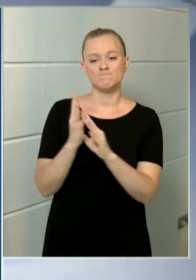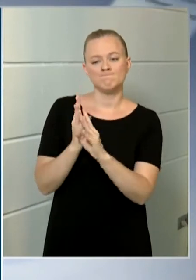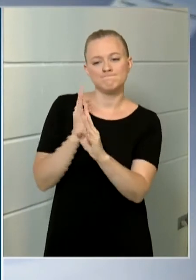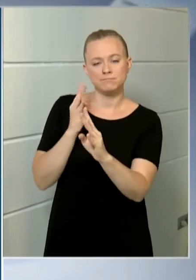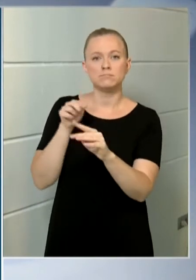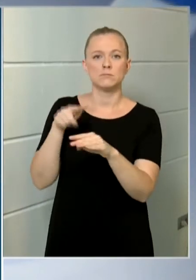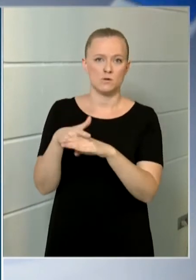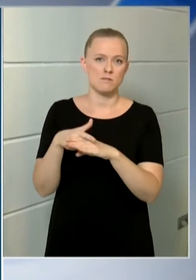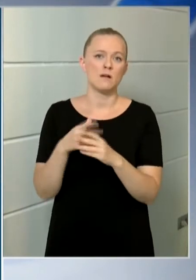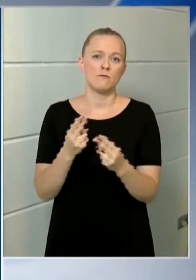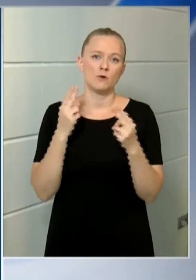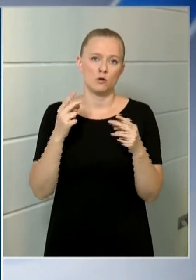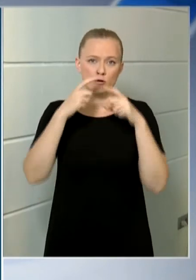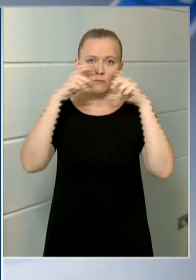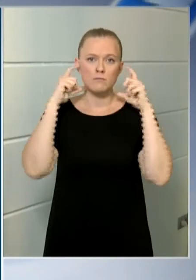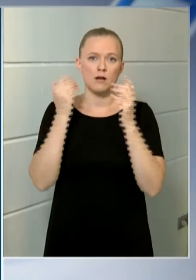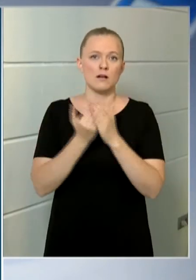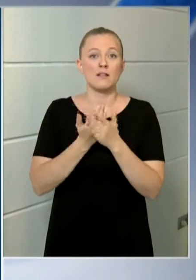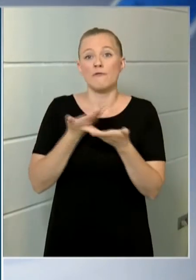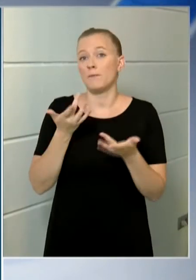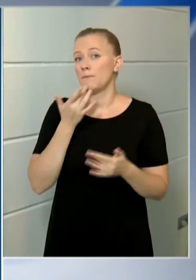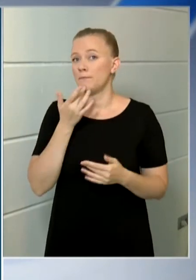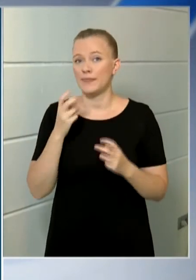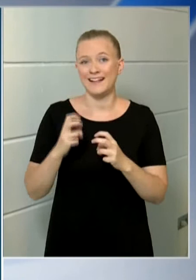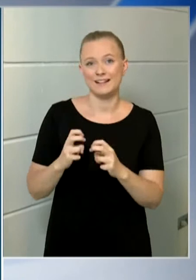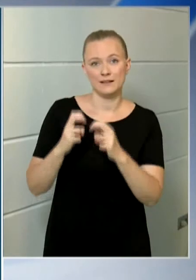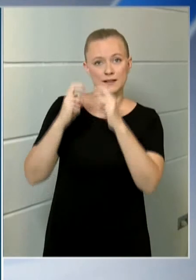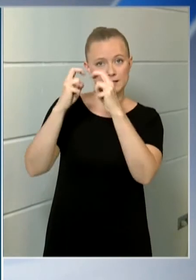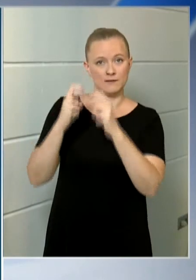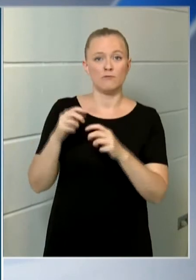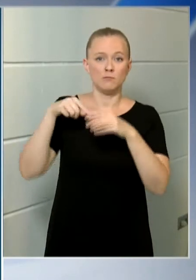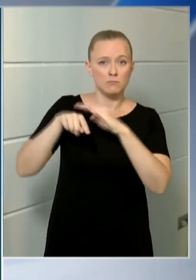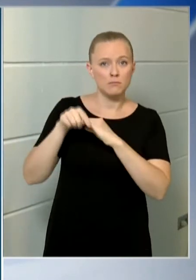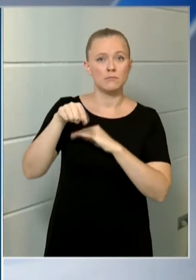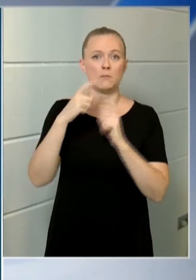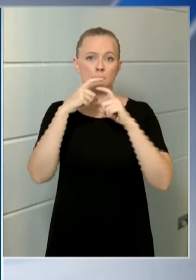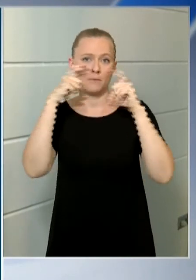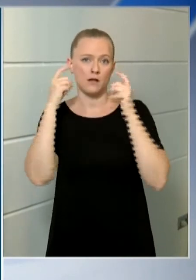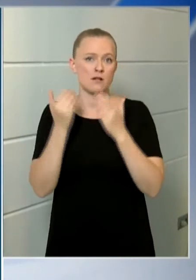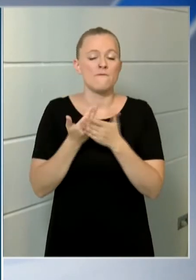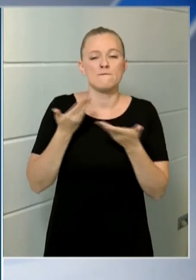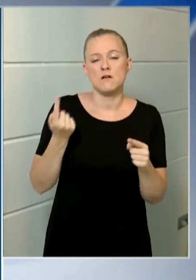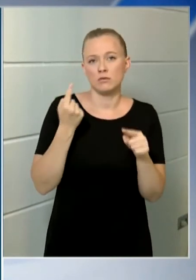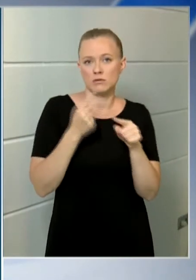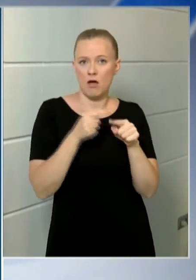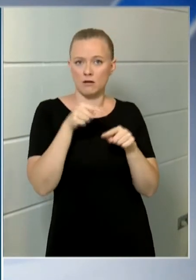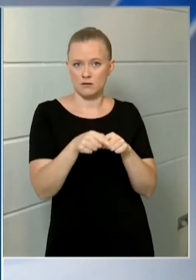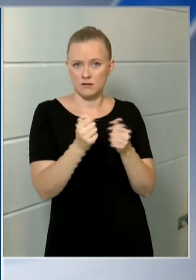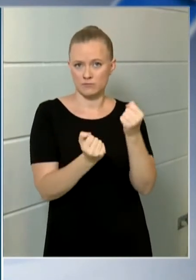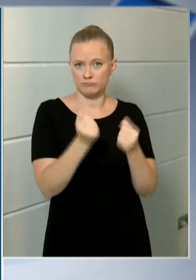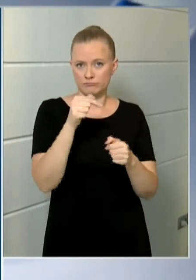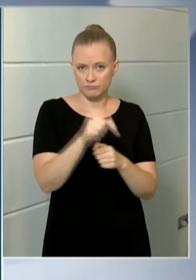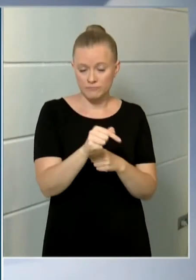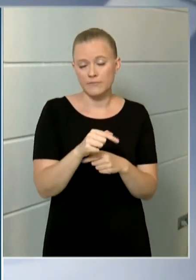nagyon fontos. Ilyen például a liftben történő maszkhasználat, taxiban, ezt külön nem